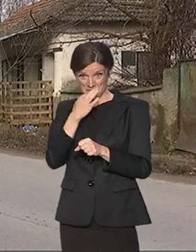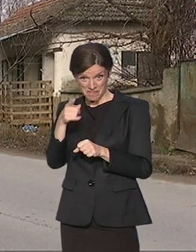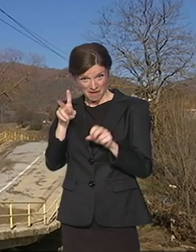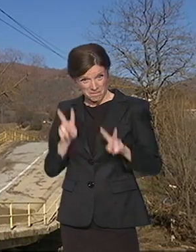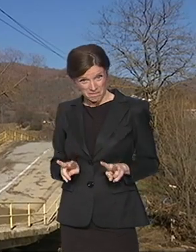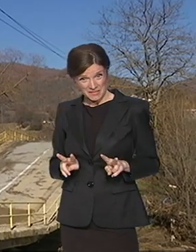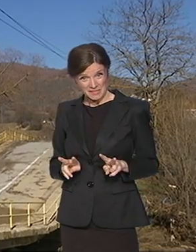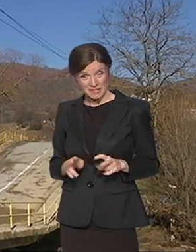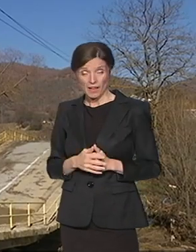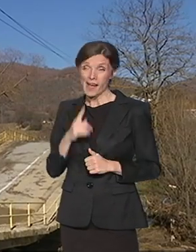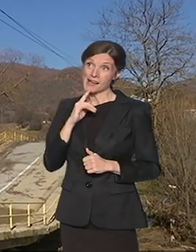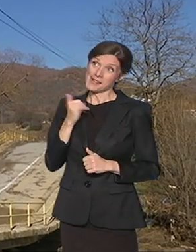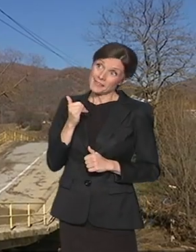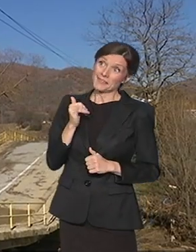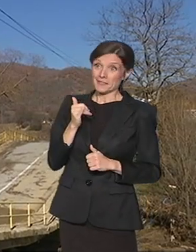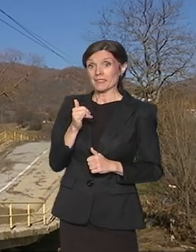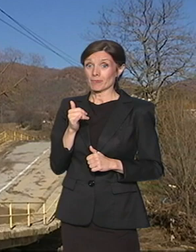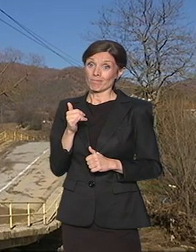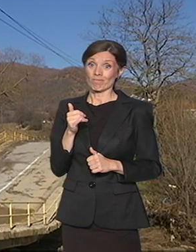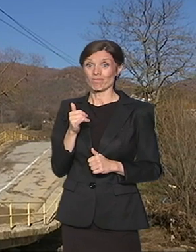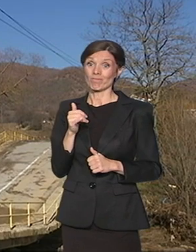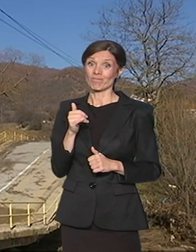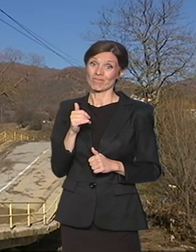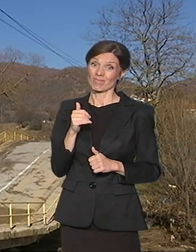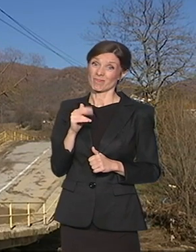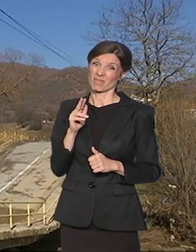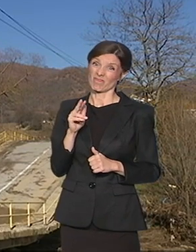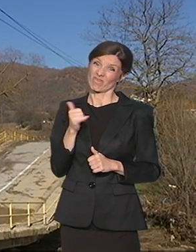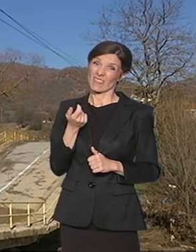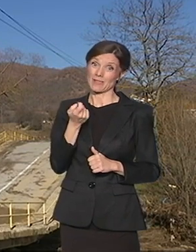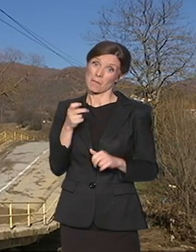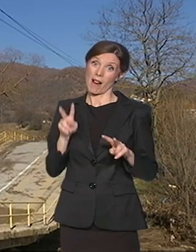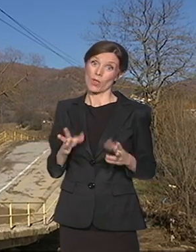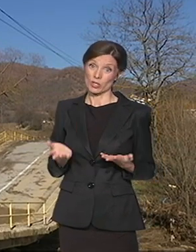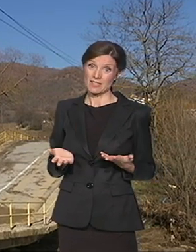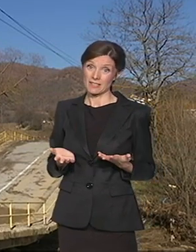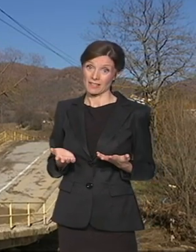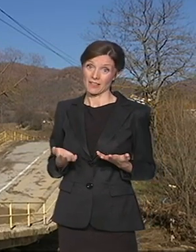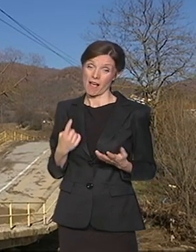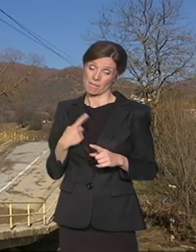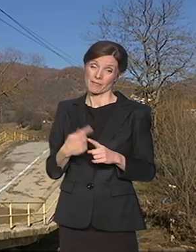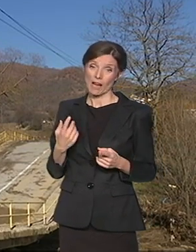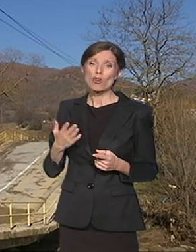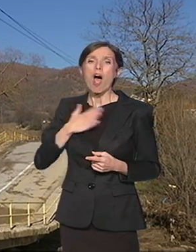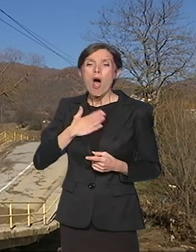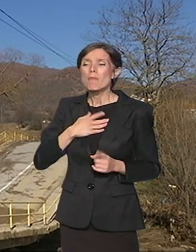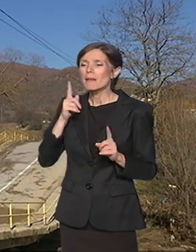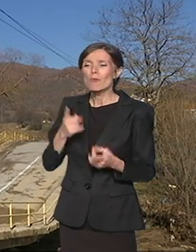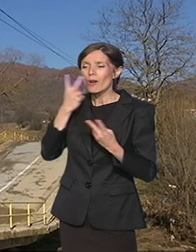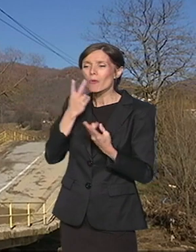Pa ima istine u tome, tako. Ima istine u tome. S druge strane, treba razumeti njih